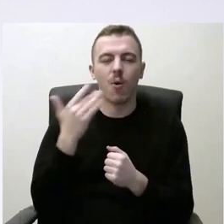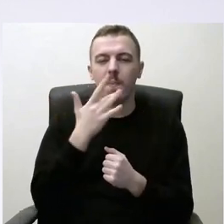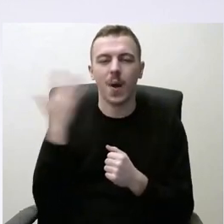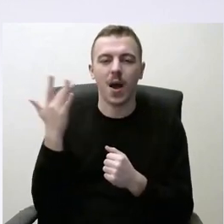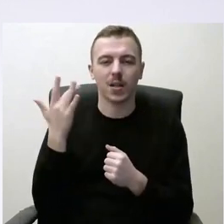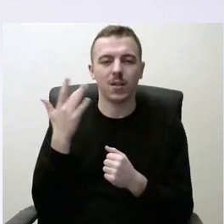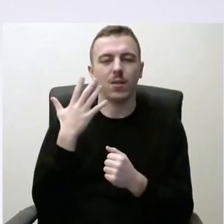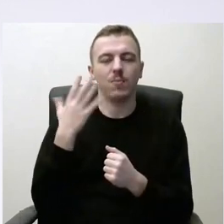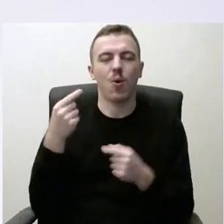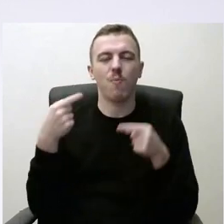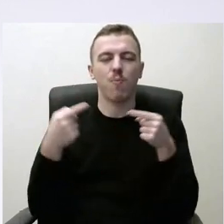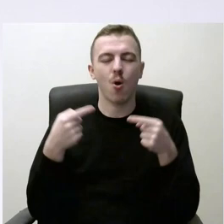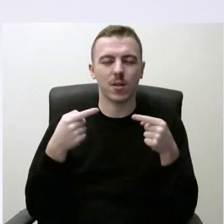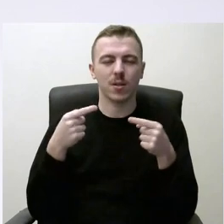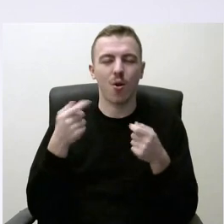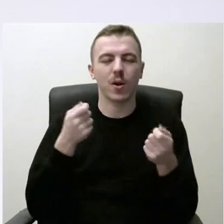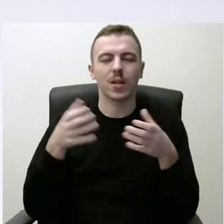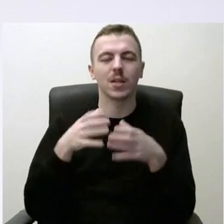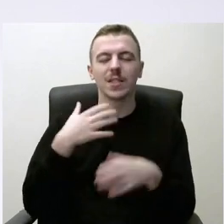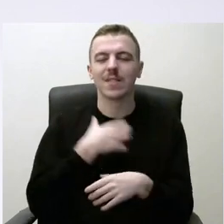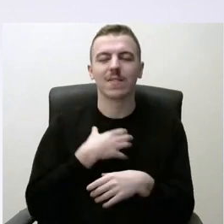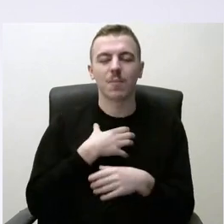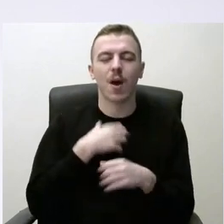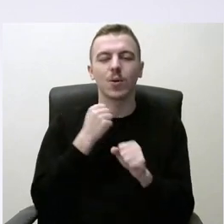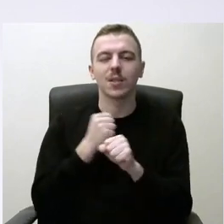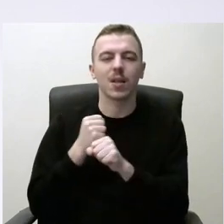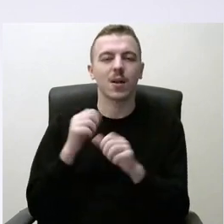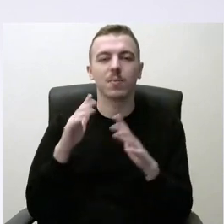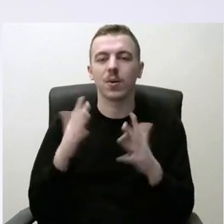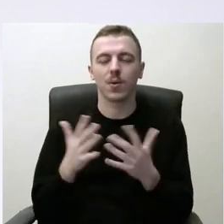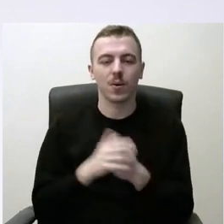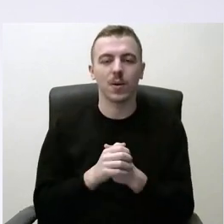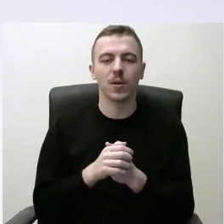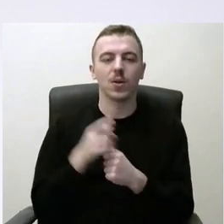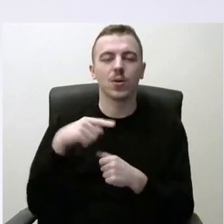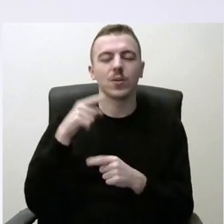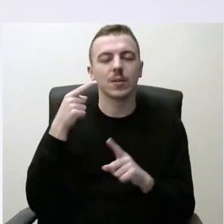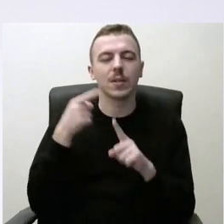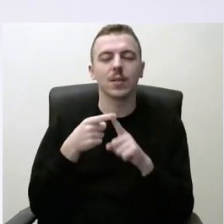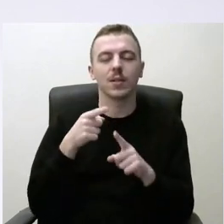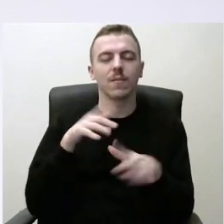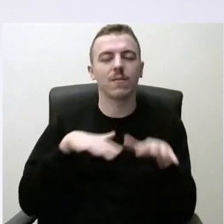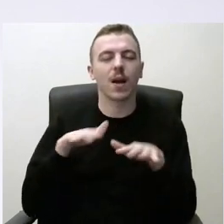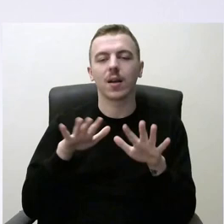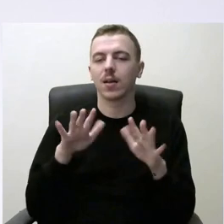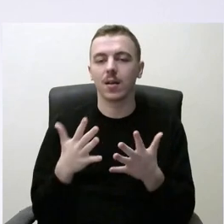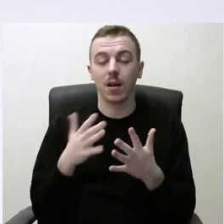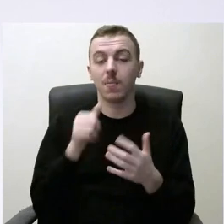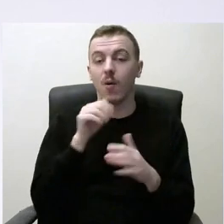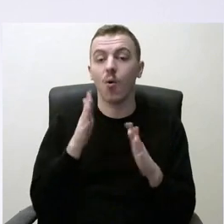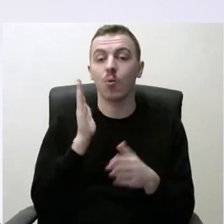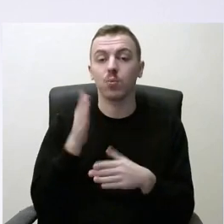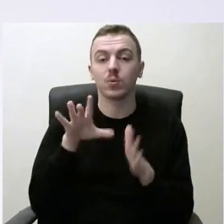Jūsų politiniai organizacijai? Svarbiausi darbai, ką Jūs ketinate nuveikti, jeigu būsite